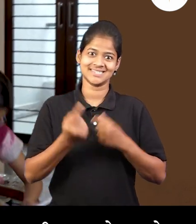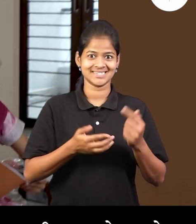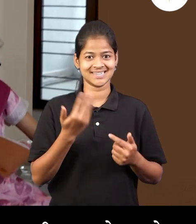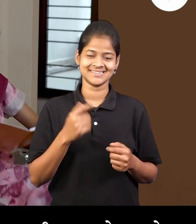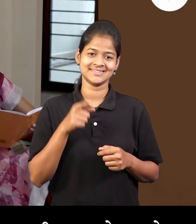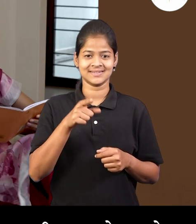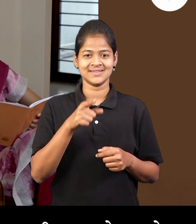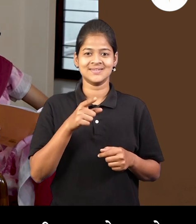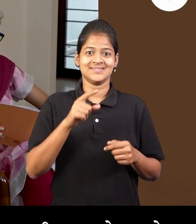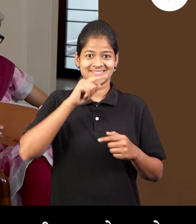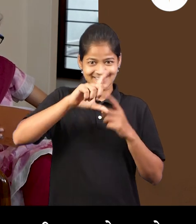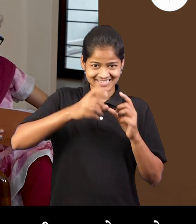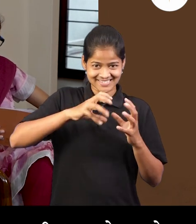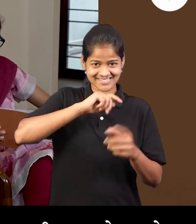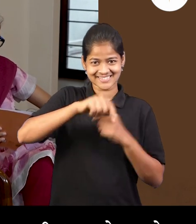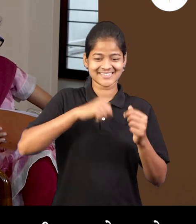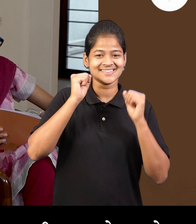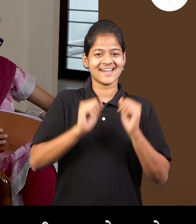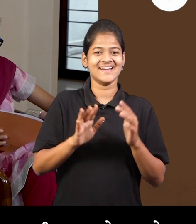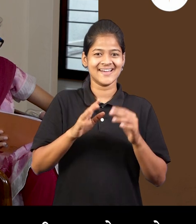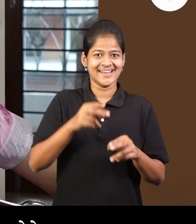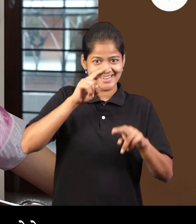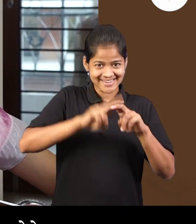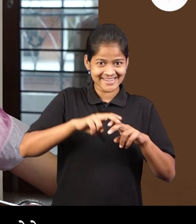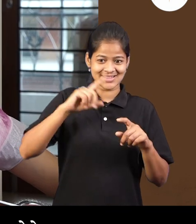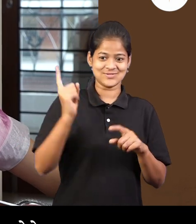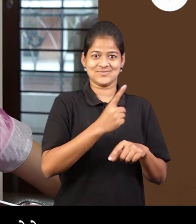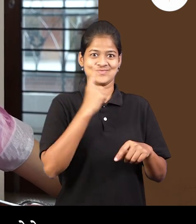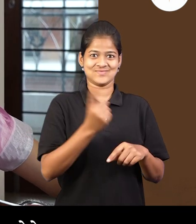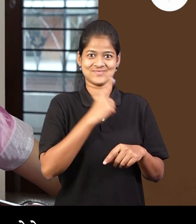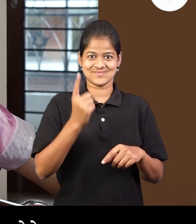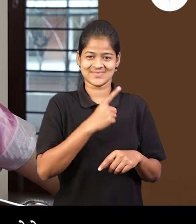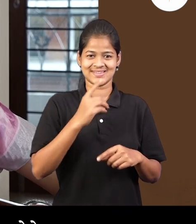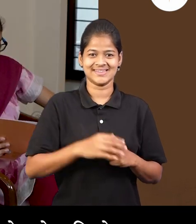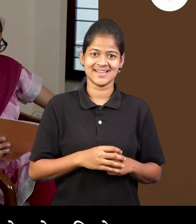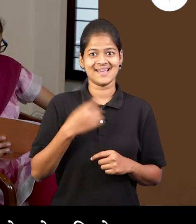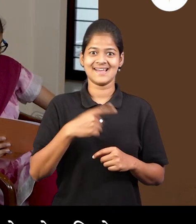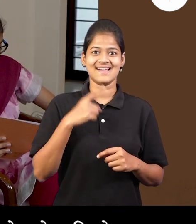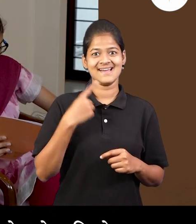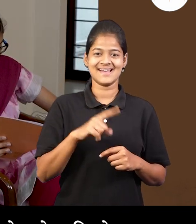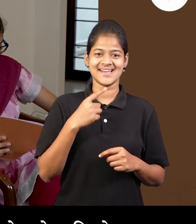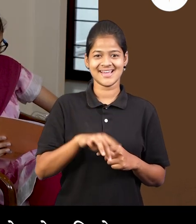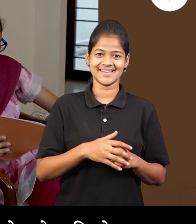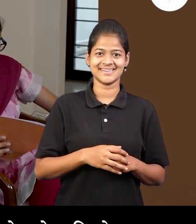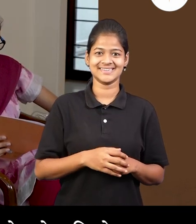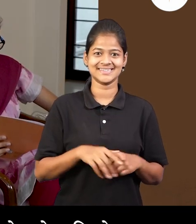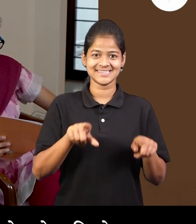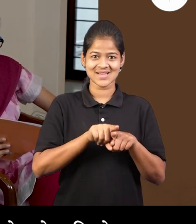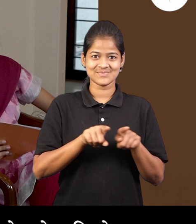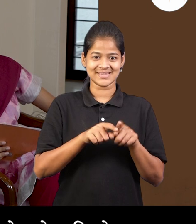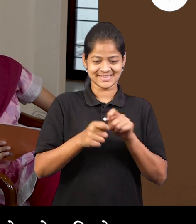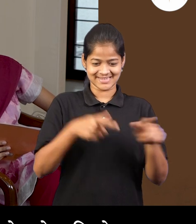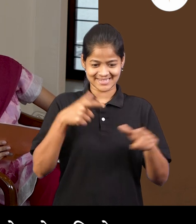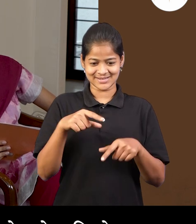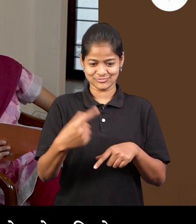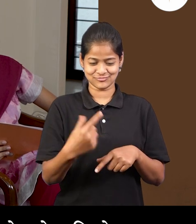अरे बागेत नो कोना तुला फक्त मेरी गोराउंड वर्ती बसाया चसता। अनि माला चलती चक्कर येते। मा चक्कर तरियाना रच। ते